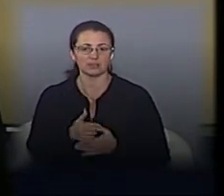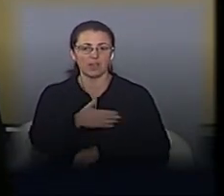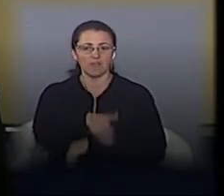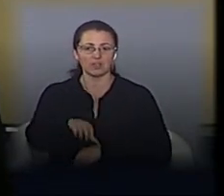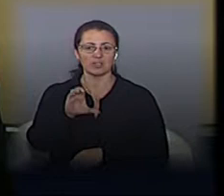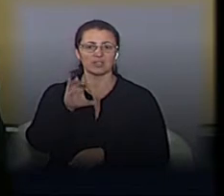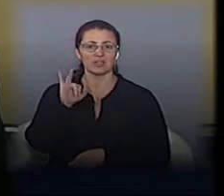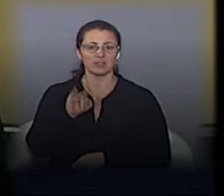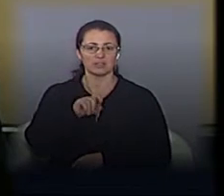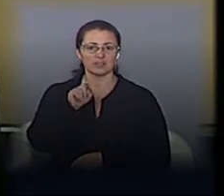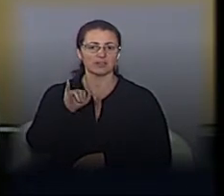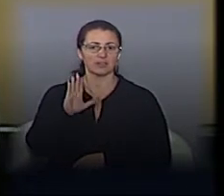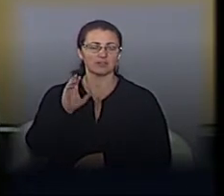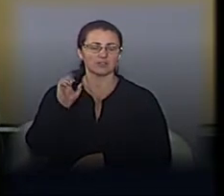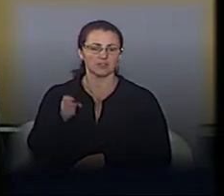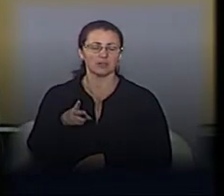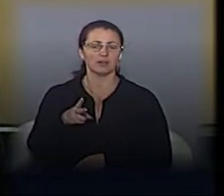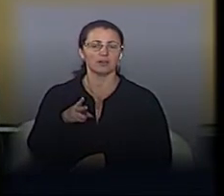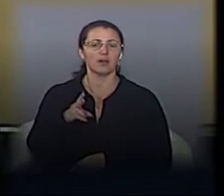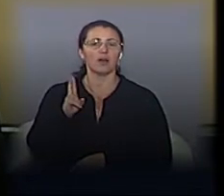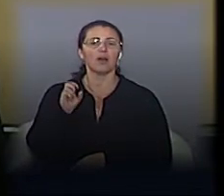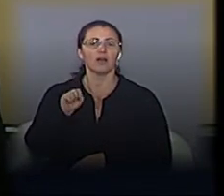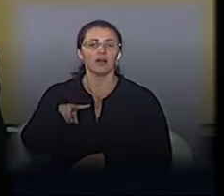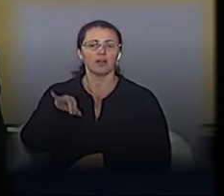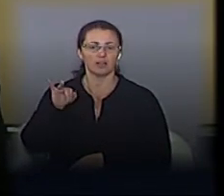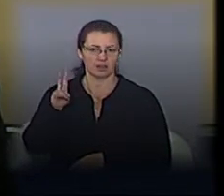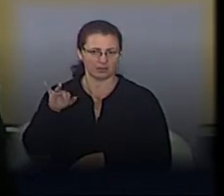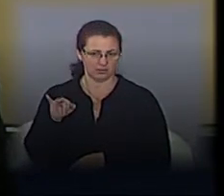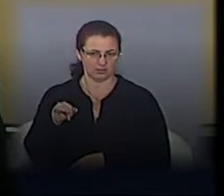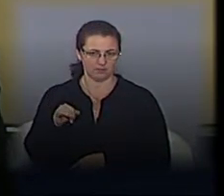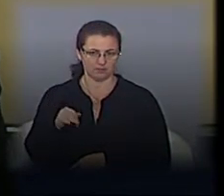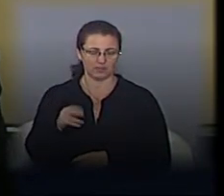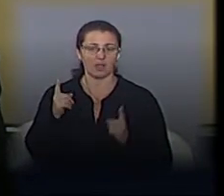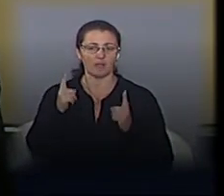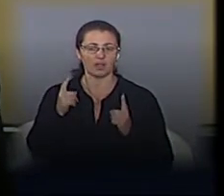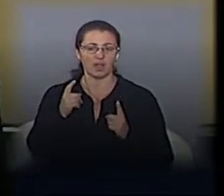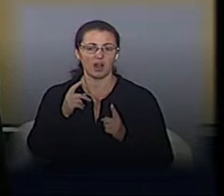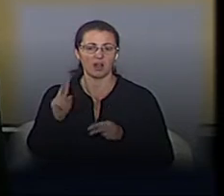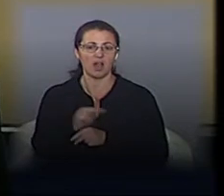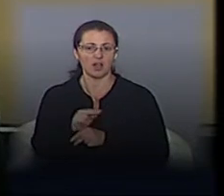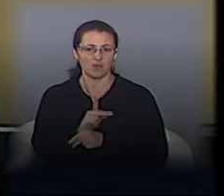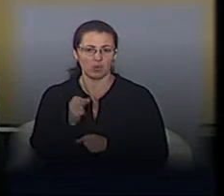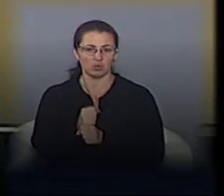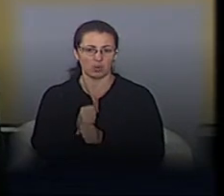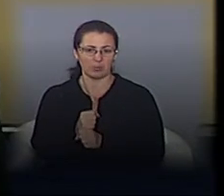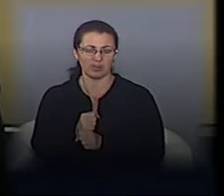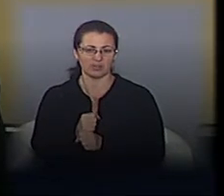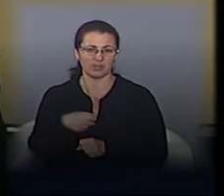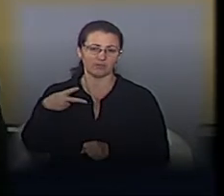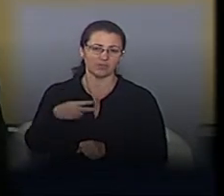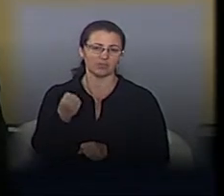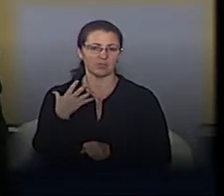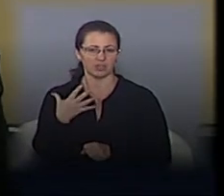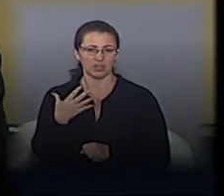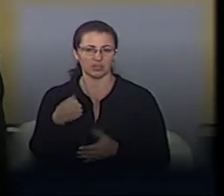Сихівська і вулиця Червоної Калини, які, капітальний ремонт яких робився з 2015